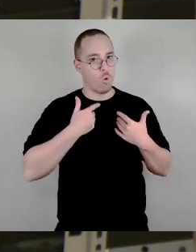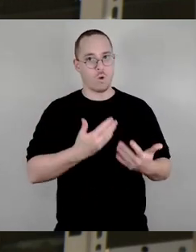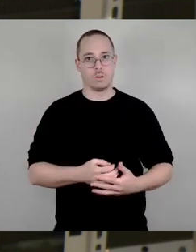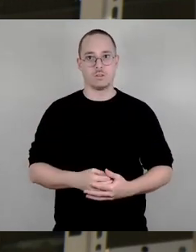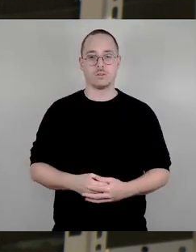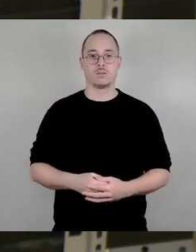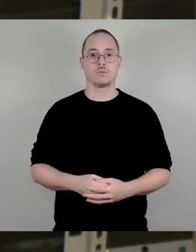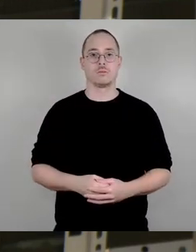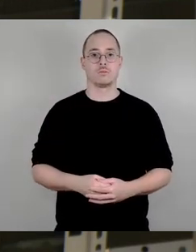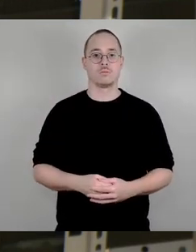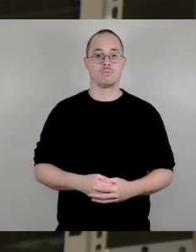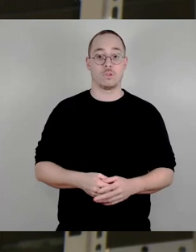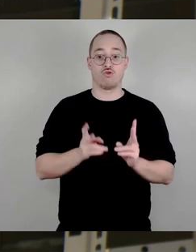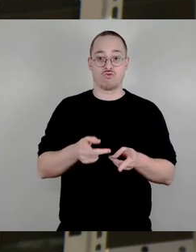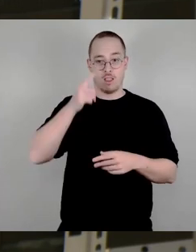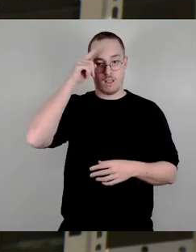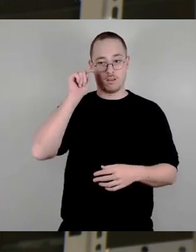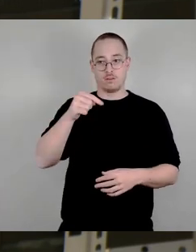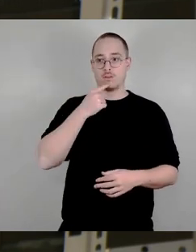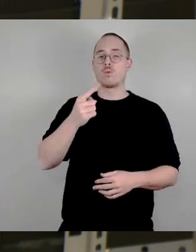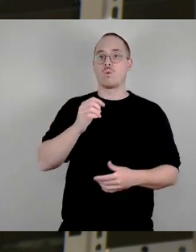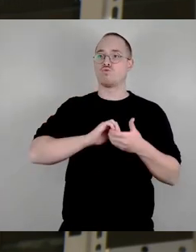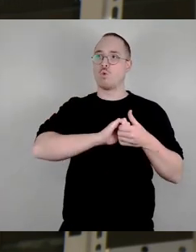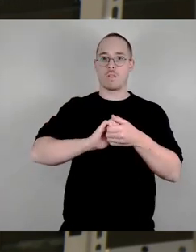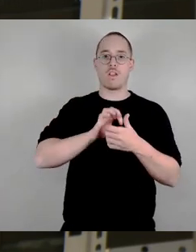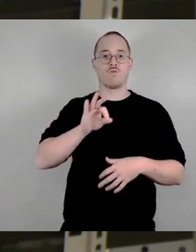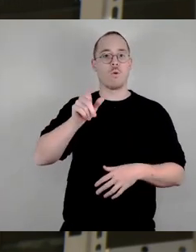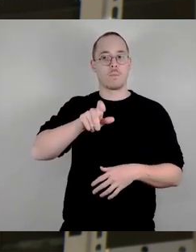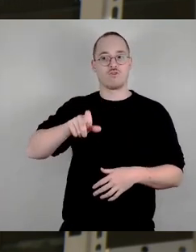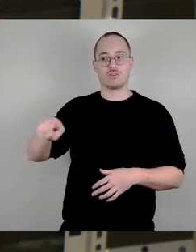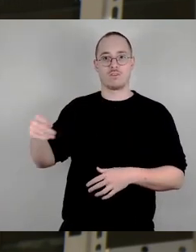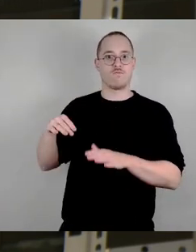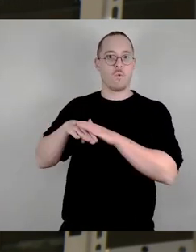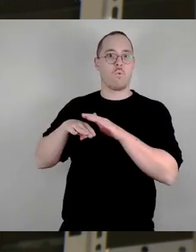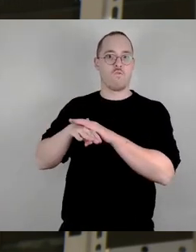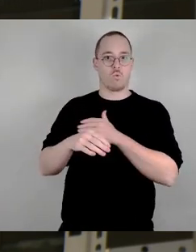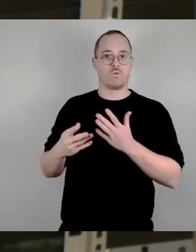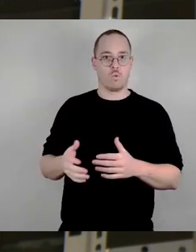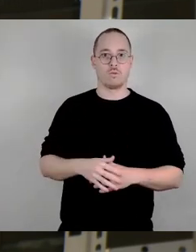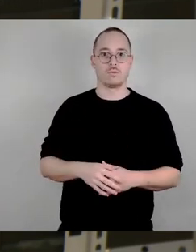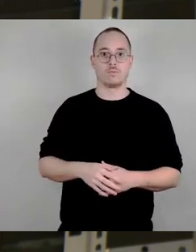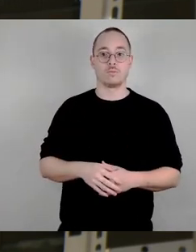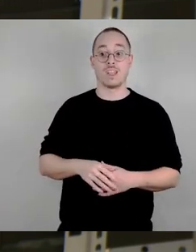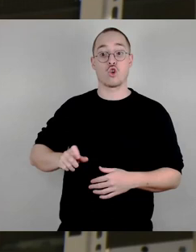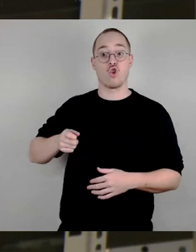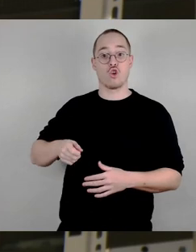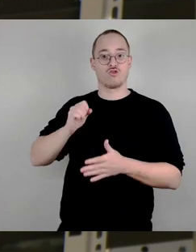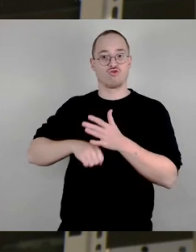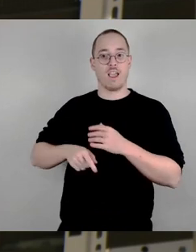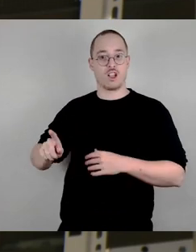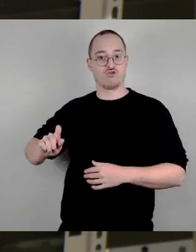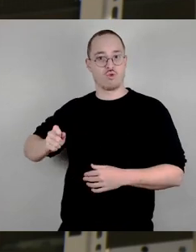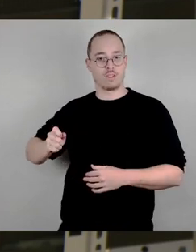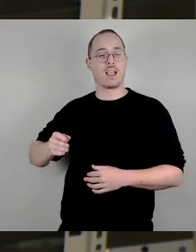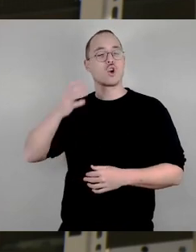solidarisch gezeigt, die zusätzlich zur Verteilungsquote nach Königstern und Schlüssel bereit sind, Asylsuchenden in ihren Kommunen